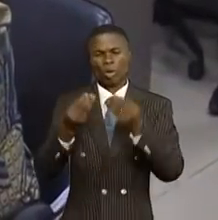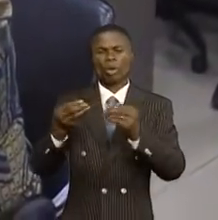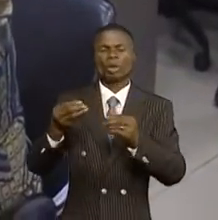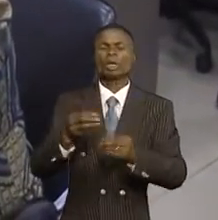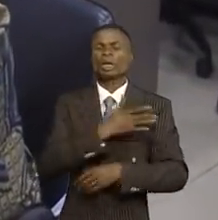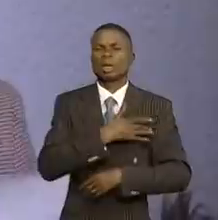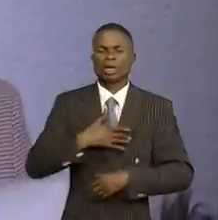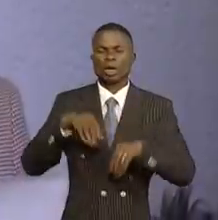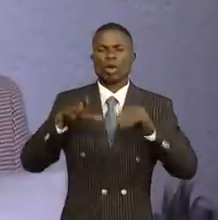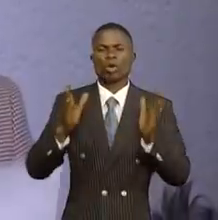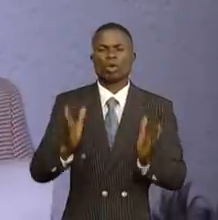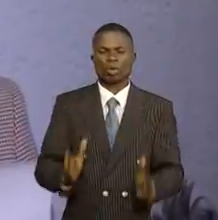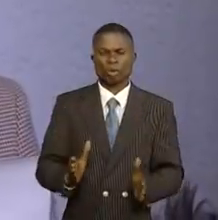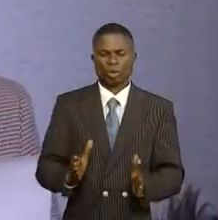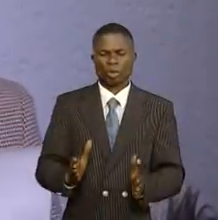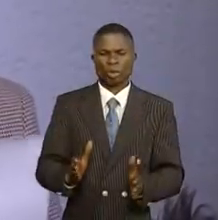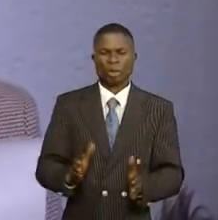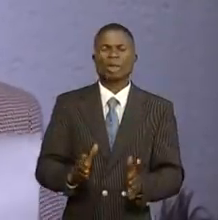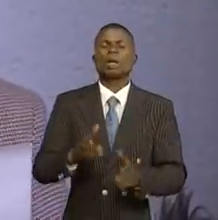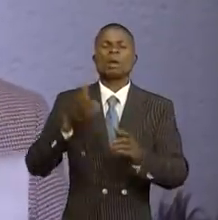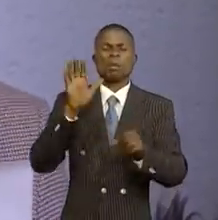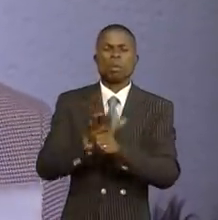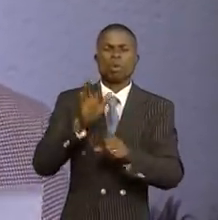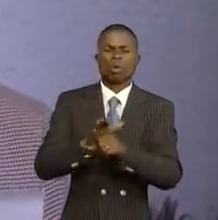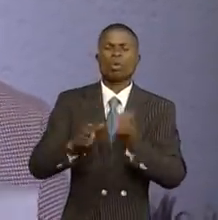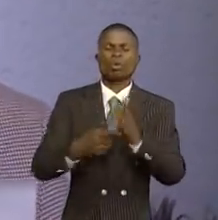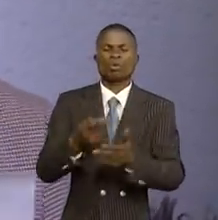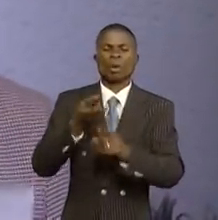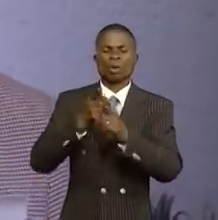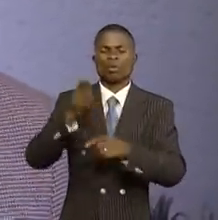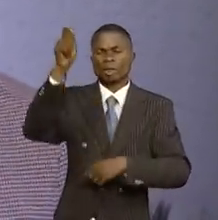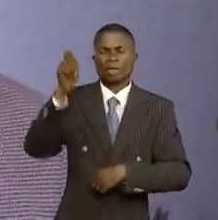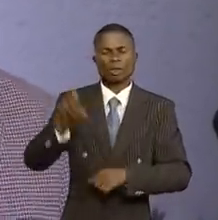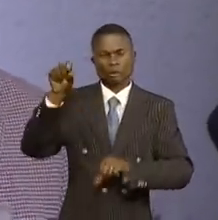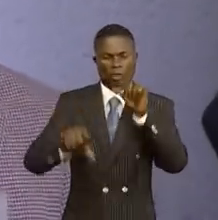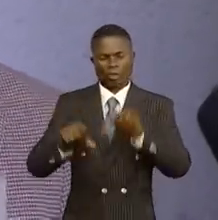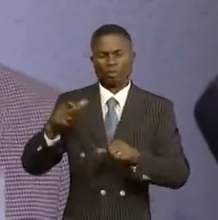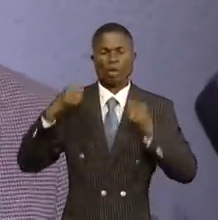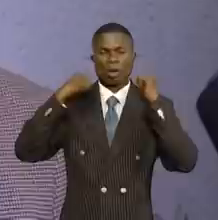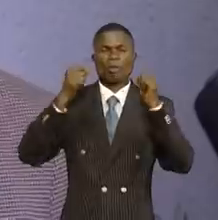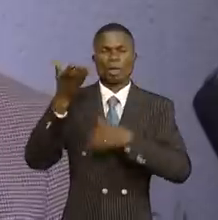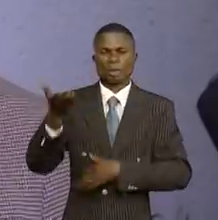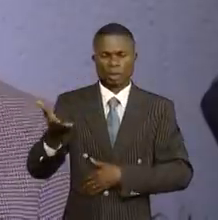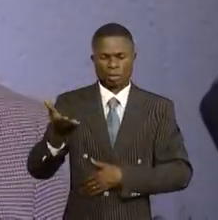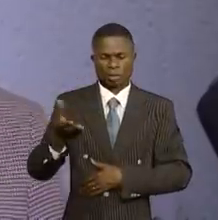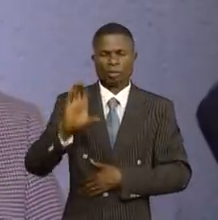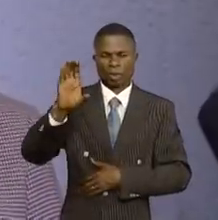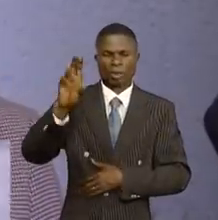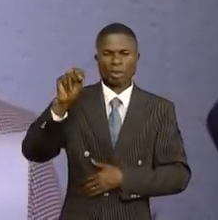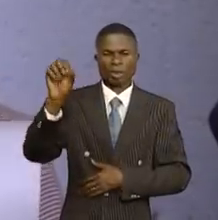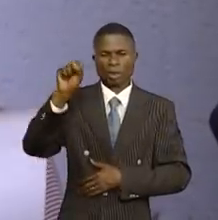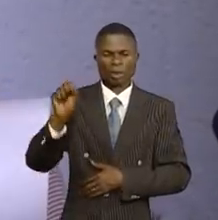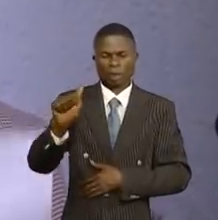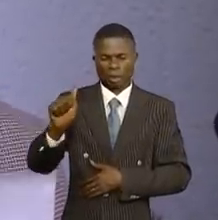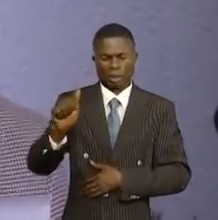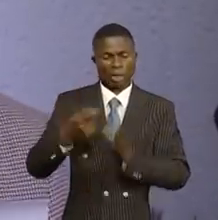identité nationale, perpétée par les forces négatives. Néanmoins, le CSA rappelle que cela